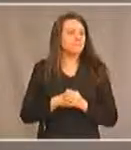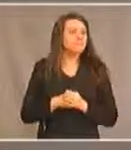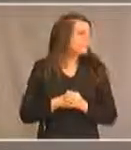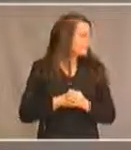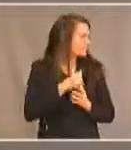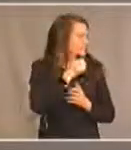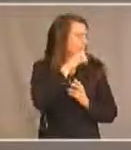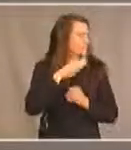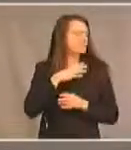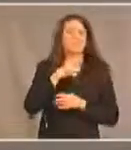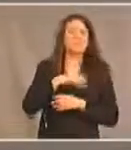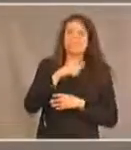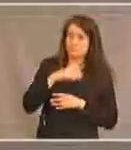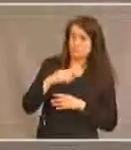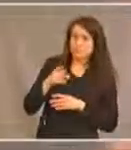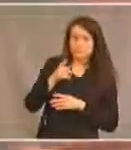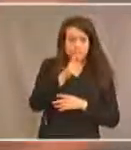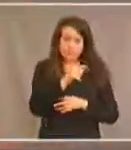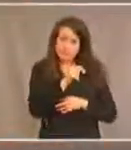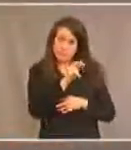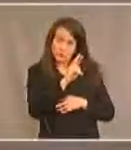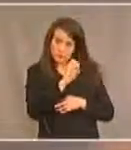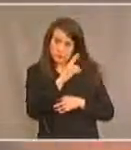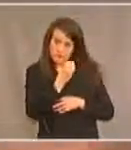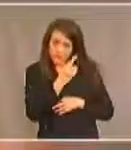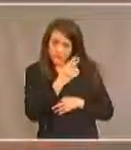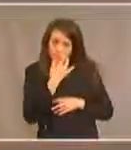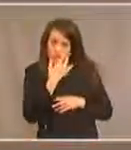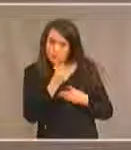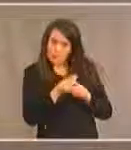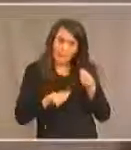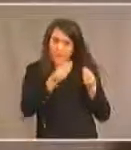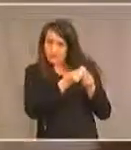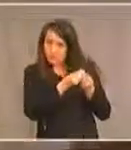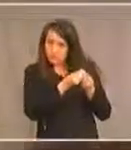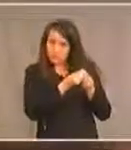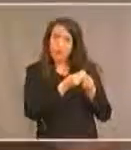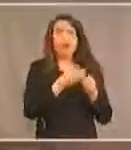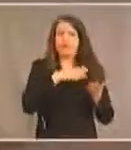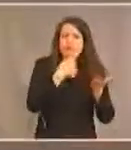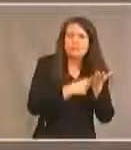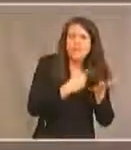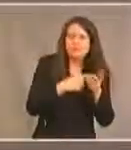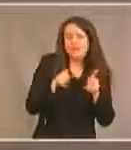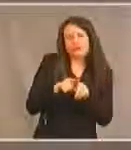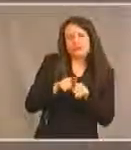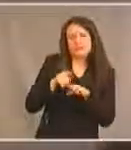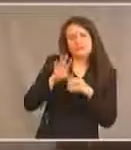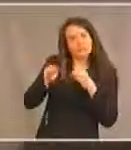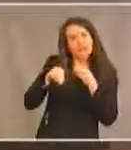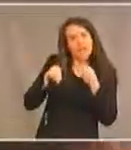Trevor, voulez-vous ajouter quelque chose peut-être outre vos commentaires et ce qui vient d'être dit